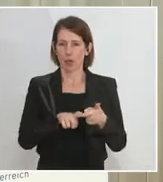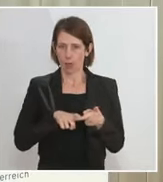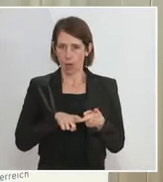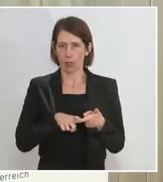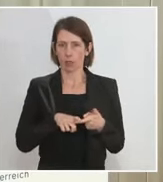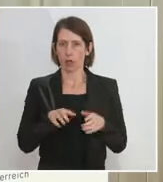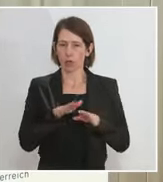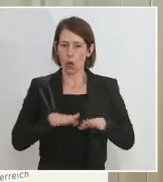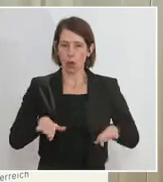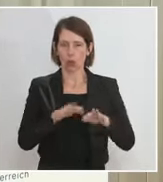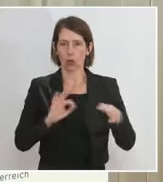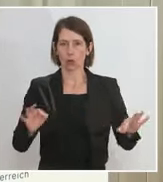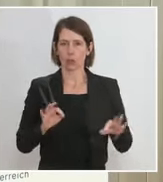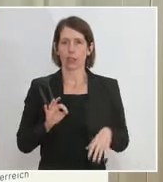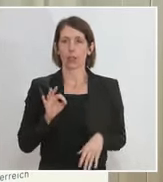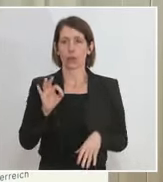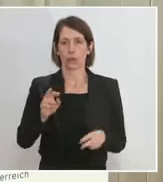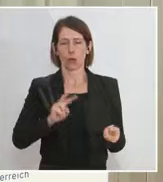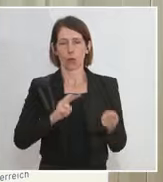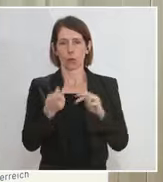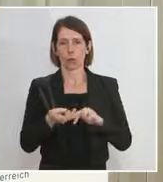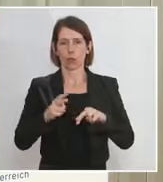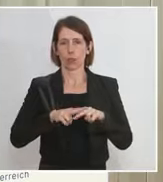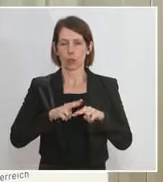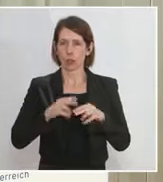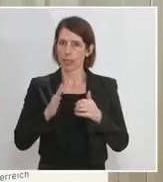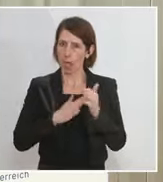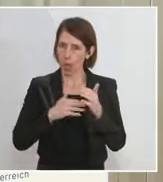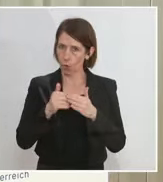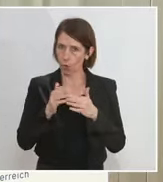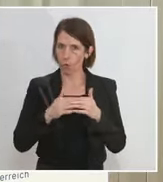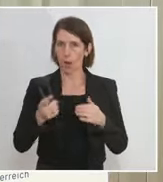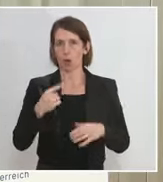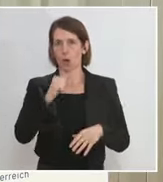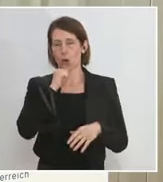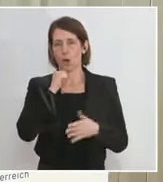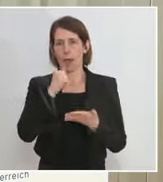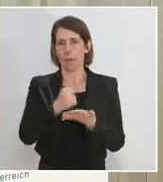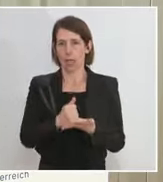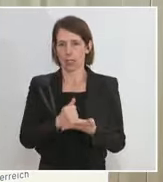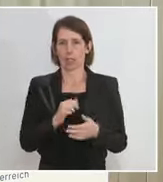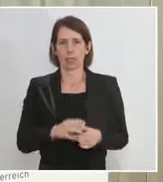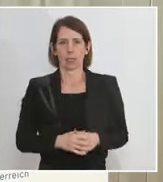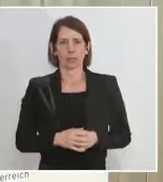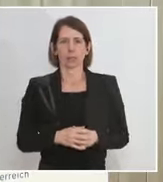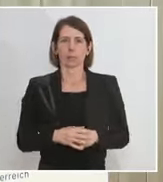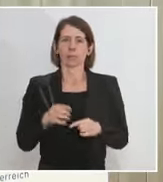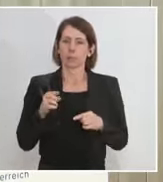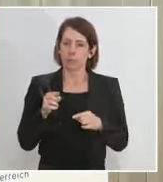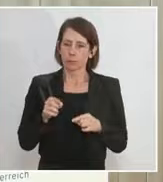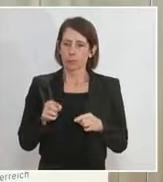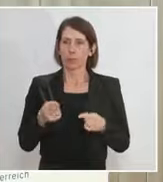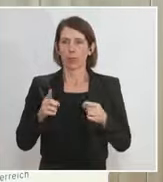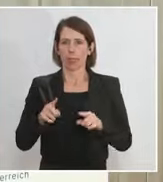Grundsätze, die wir brauchen für die Umsetzung, für den Aufbau des grünen Passes. Den bauen wir